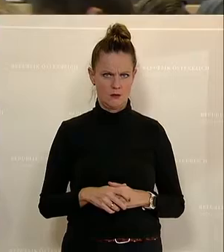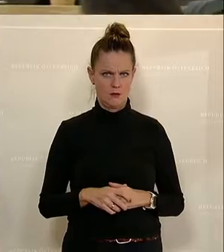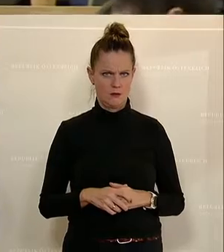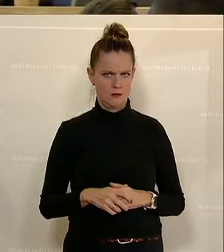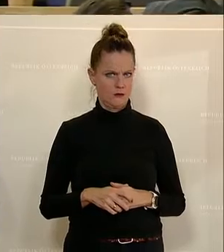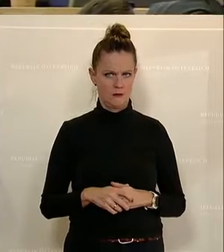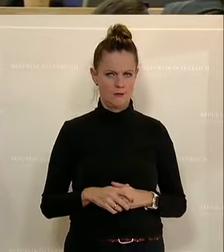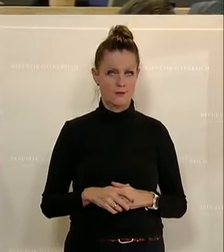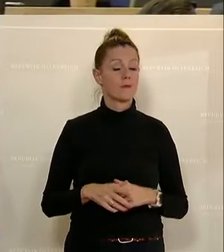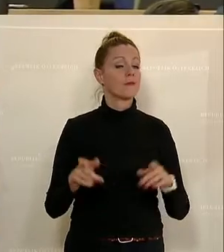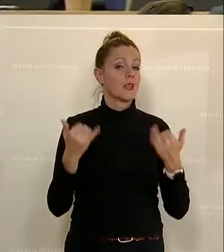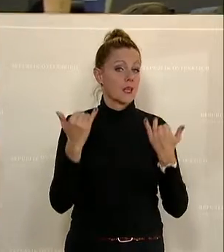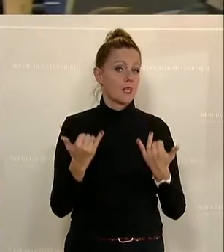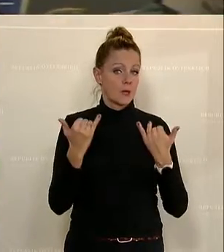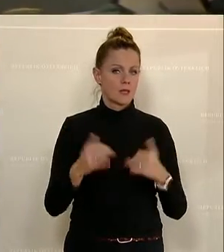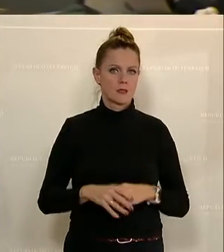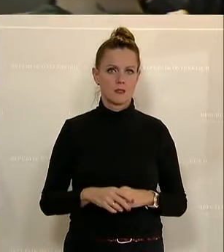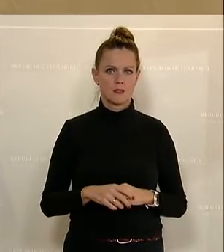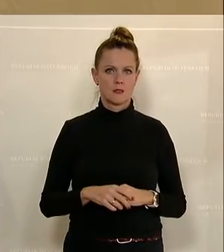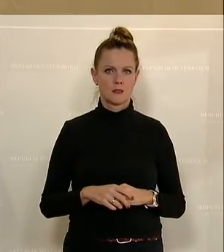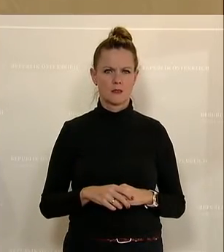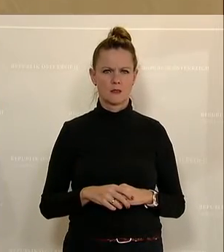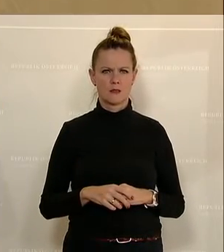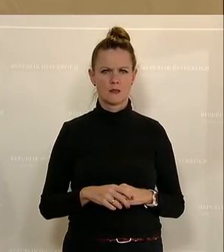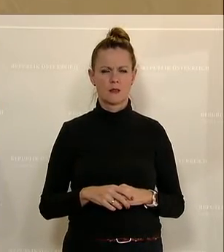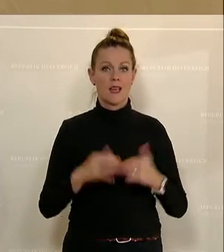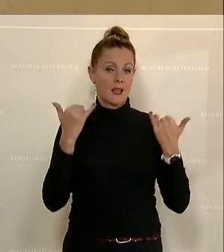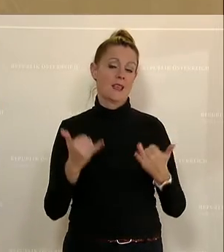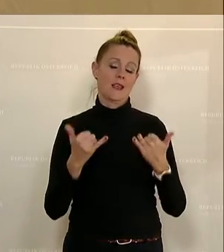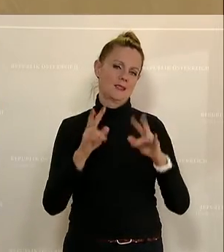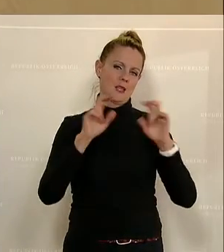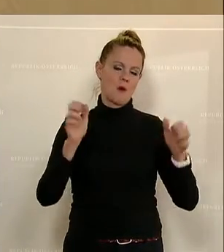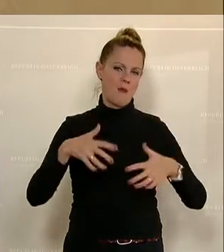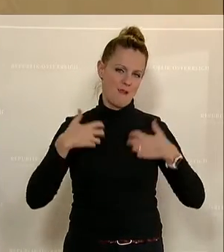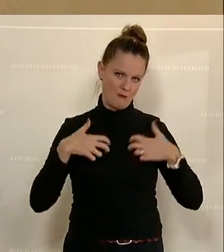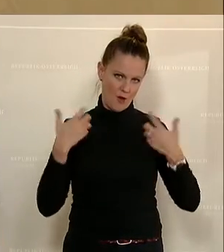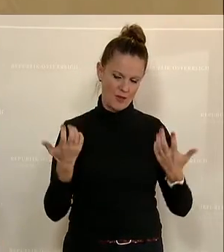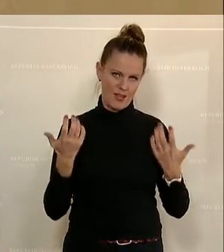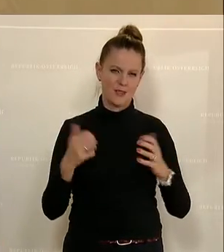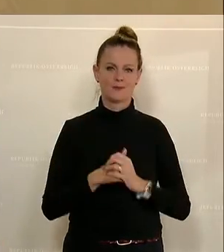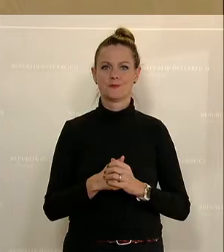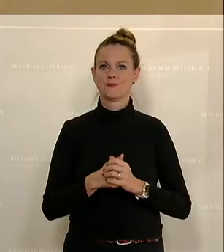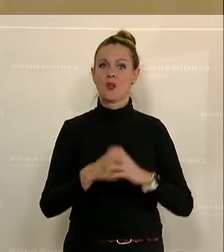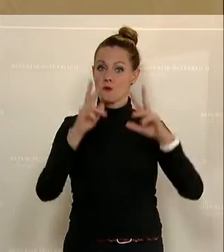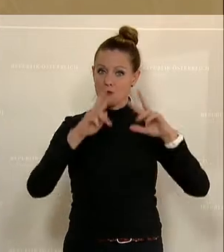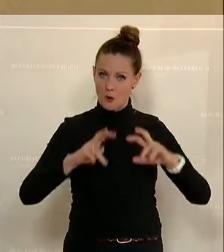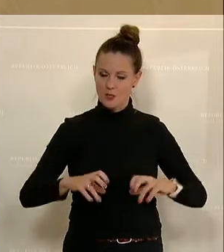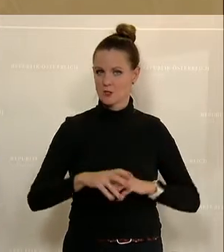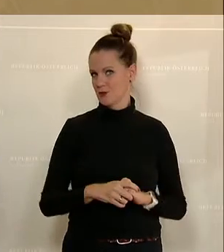Jetzt möchte ich aber zu einem freudigeren Thema kommen, nämlich zur Forschung. Gestern